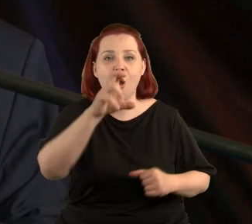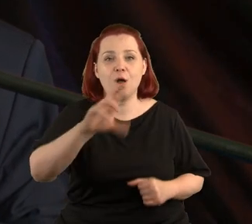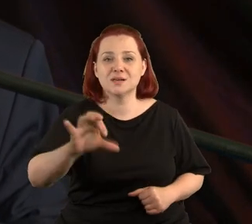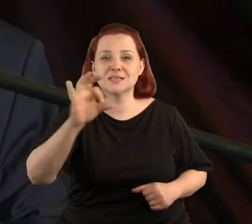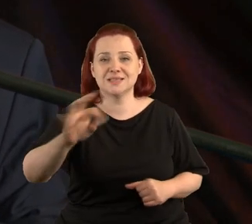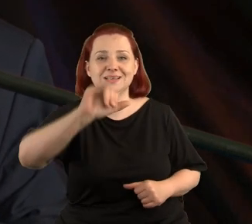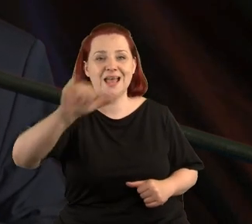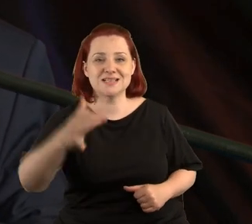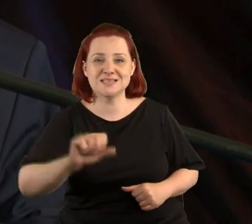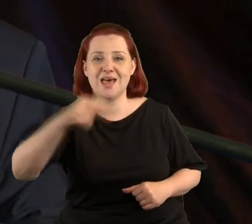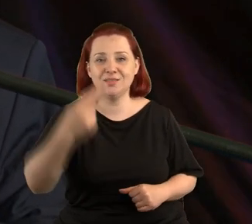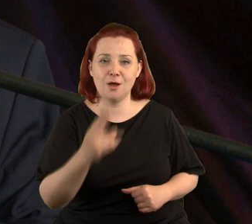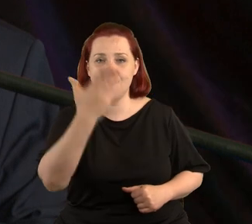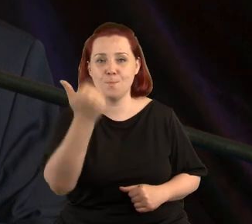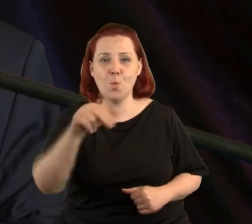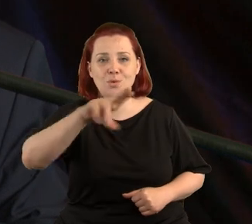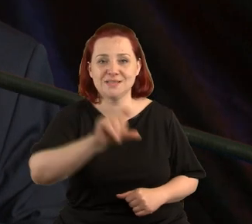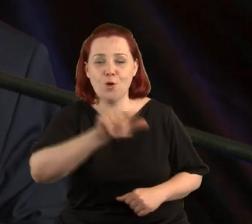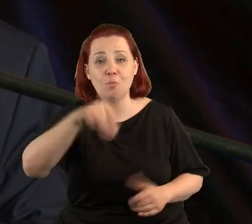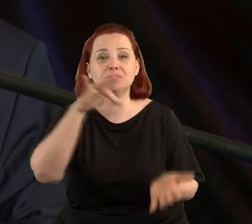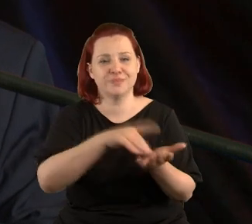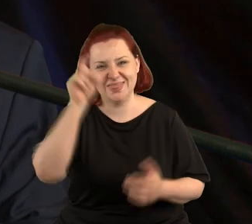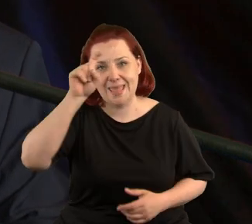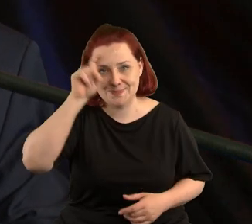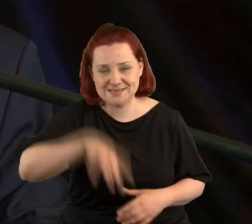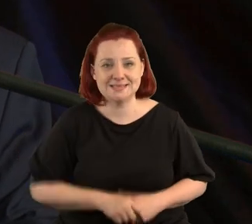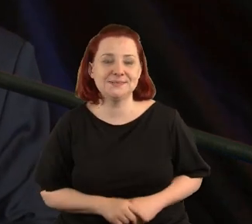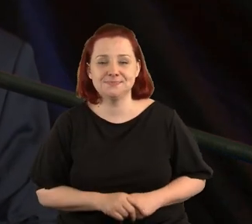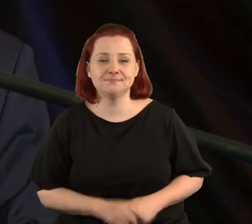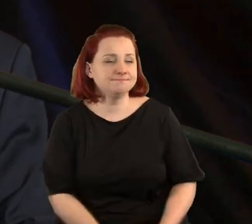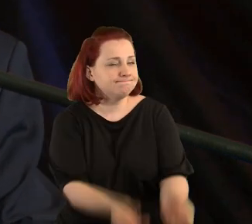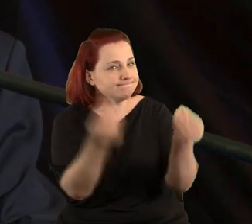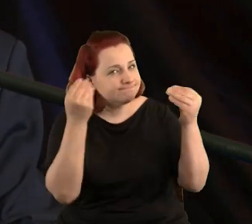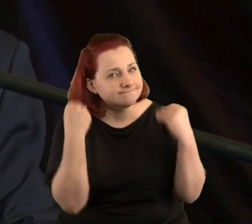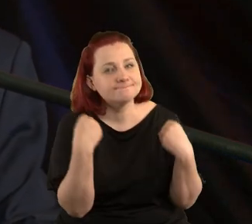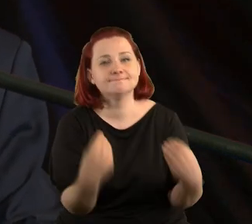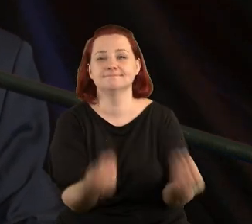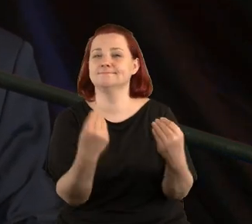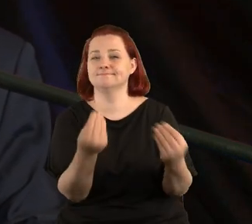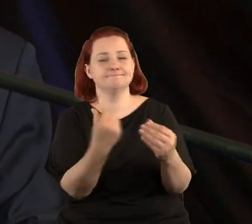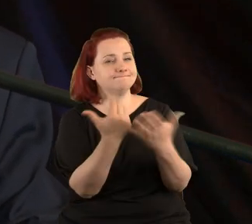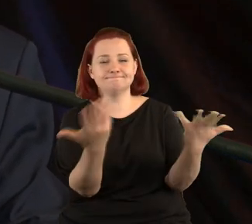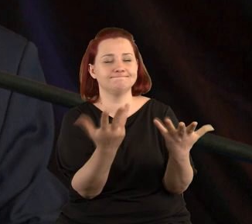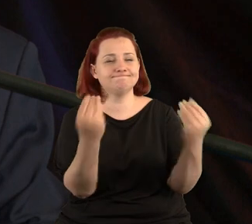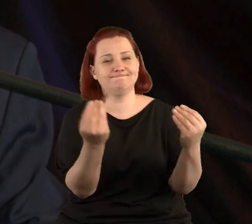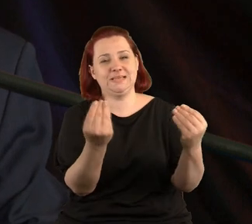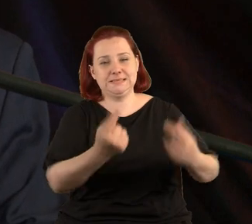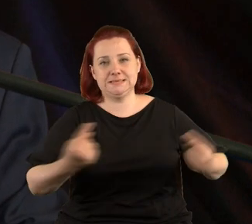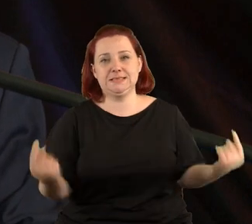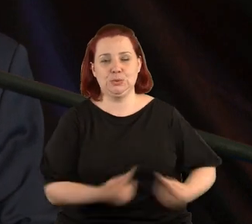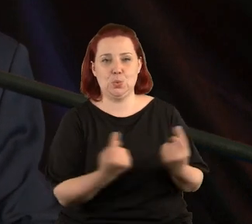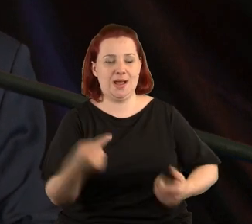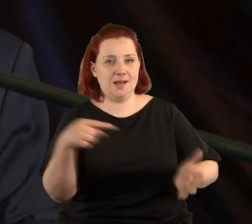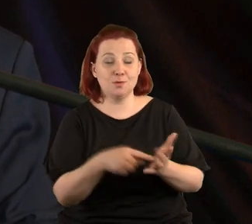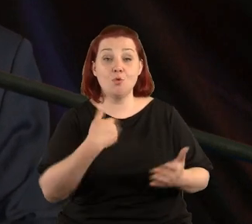Janssen Muzeum Oldenburg w Niemczech. Wybitna sytuacja, ponieważ był